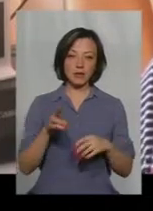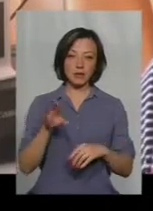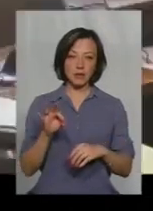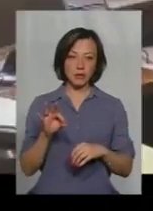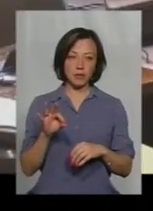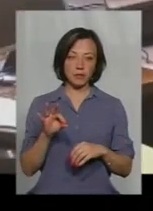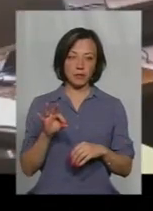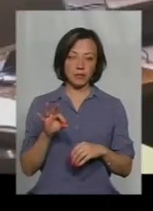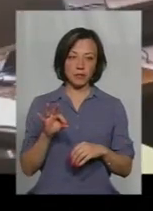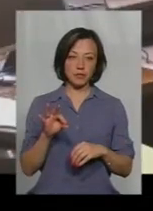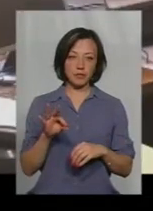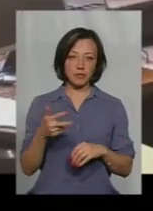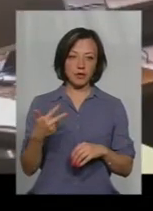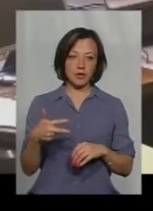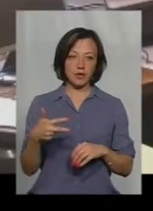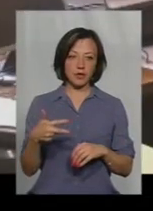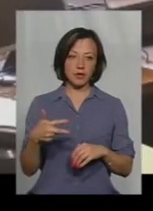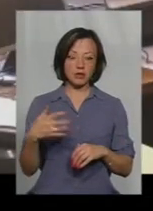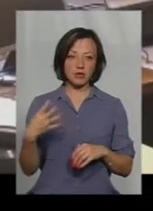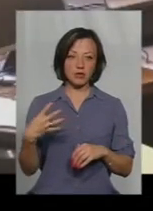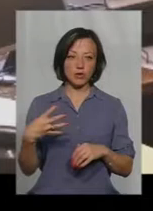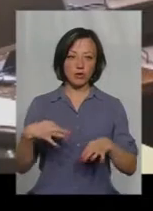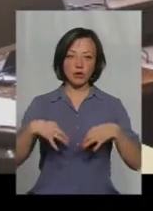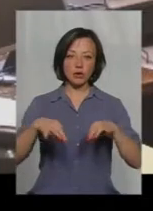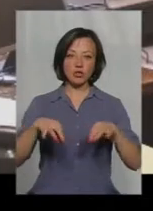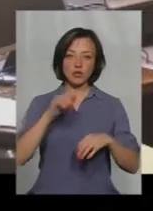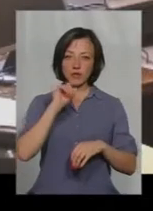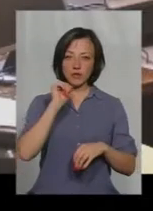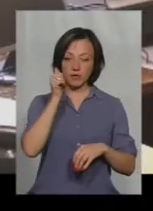30-40 автомашин в рік.